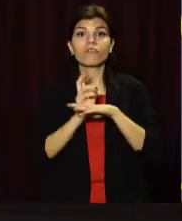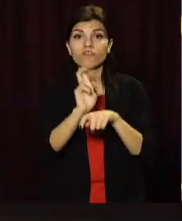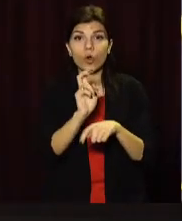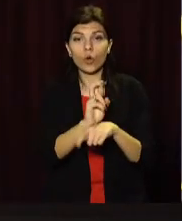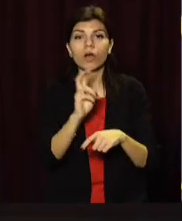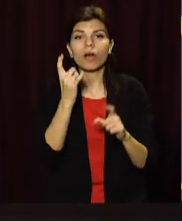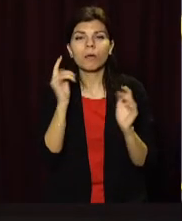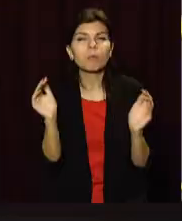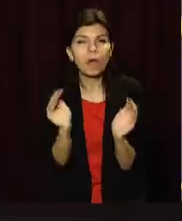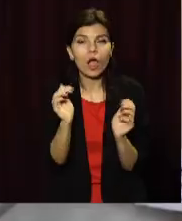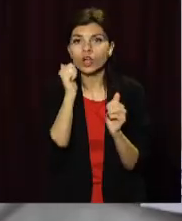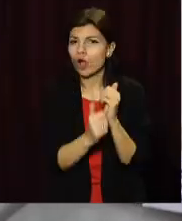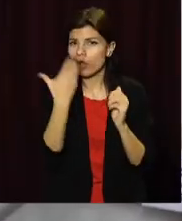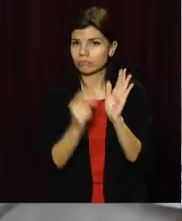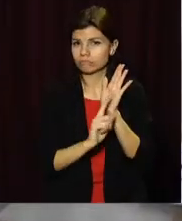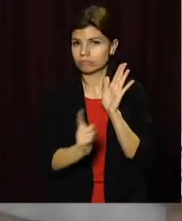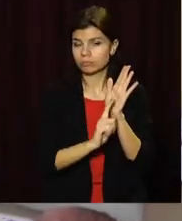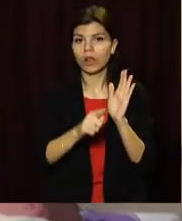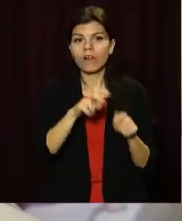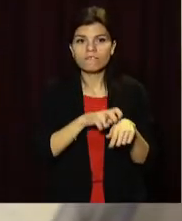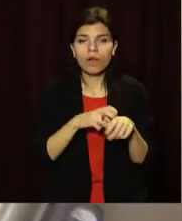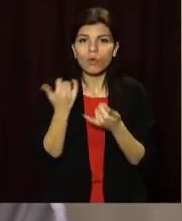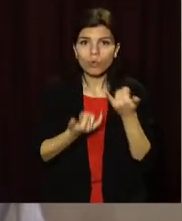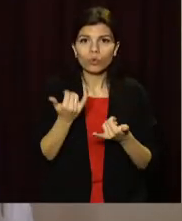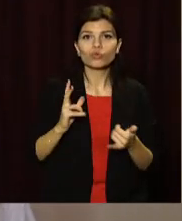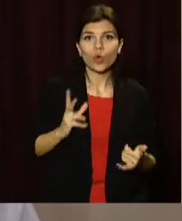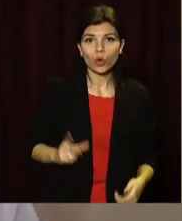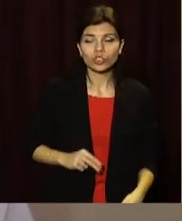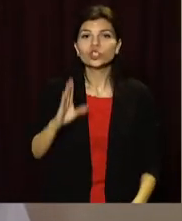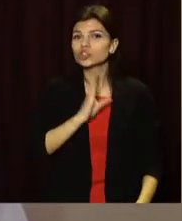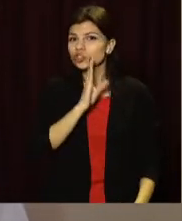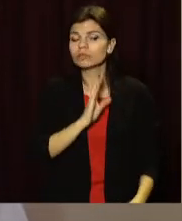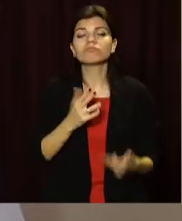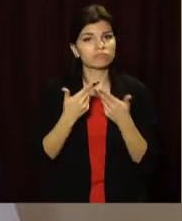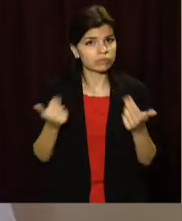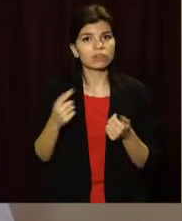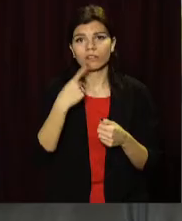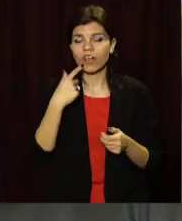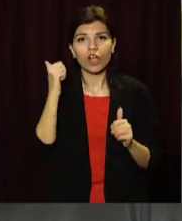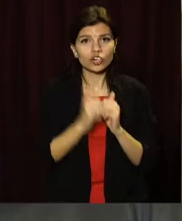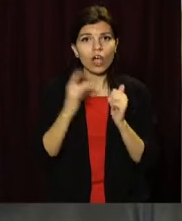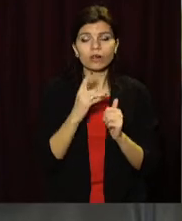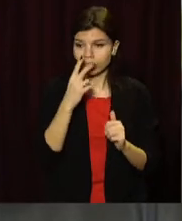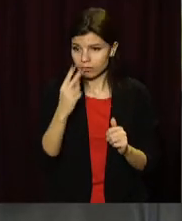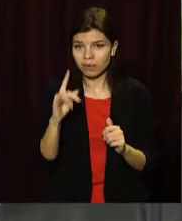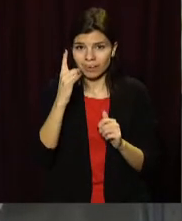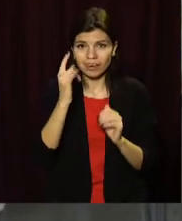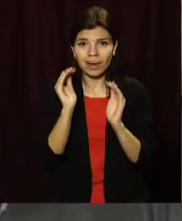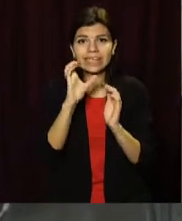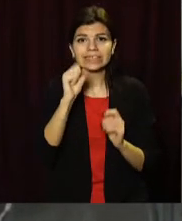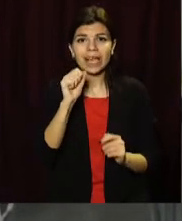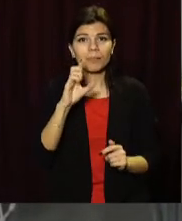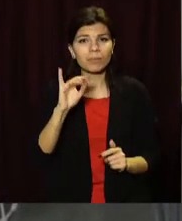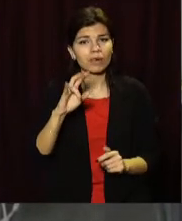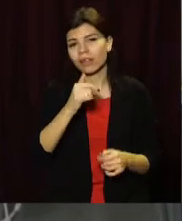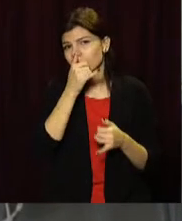недоношених малюків щодня. Тут лікарі виходжують її донечку. Жінка зізнається, що разу, дивлячись на маленьку Сабіну,